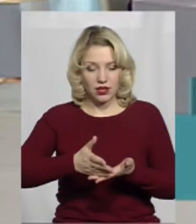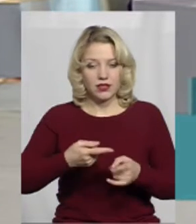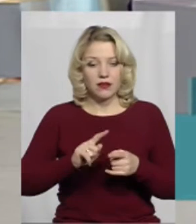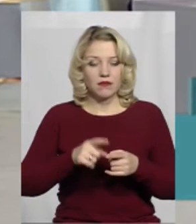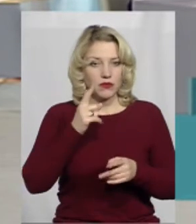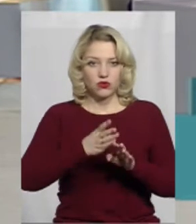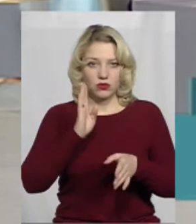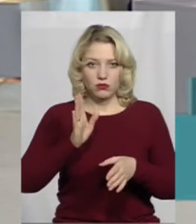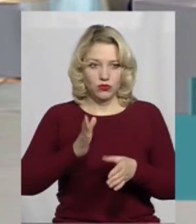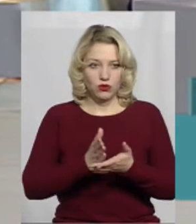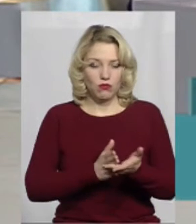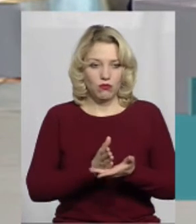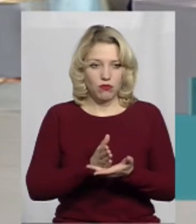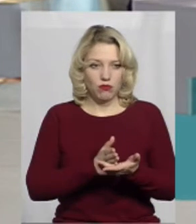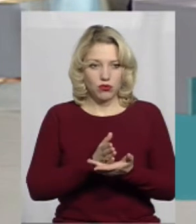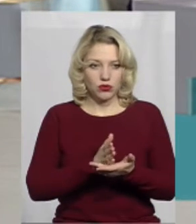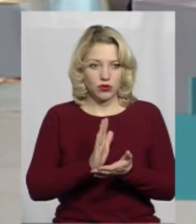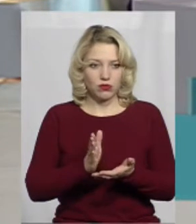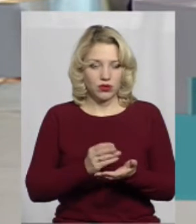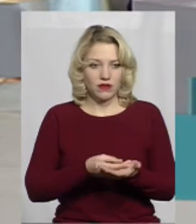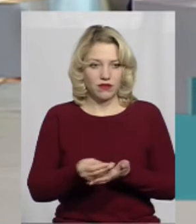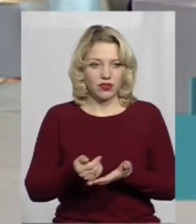фінансуватися послуга з теплопостачанням,